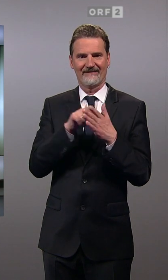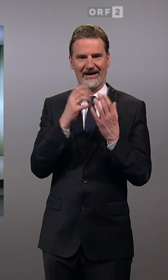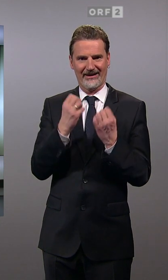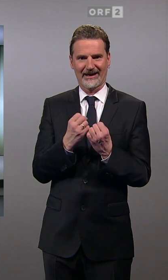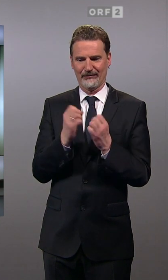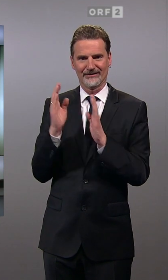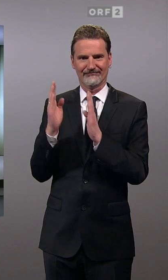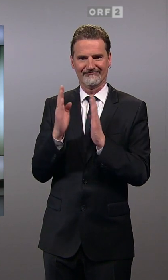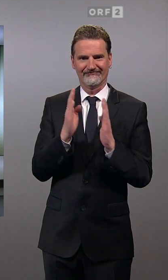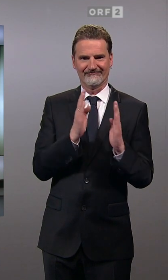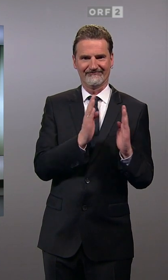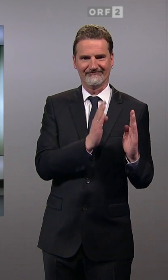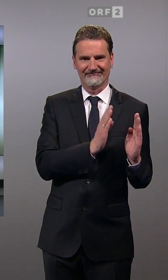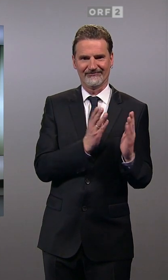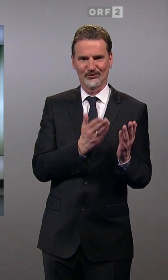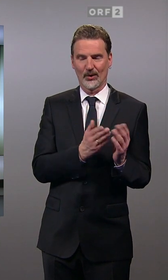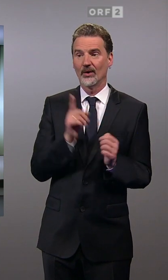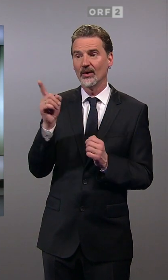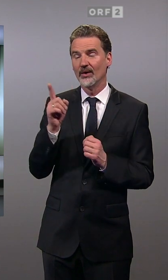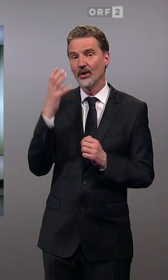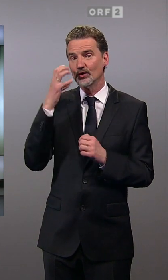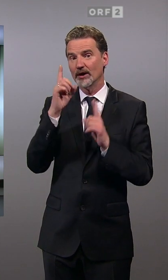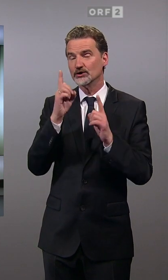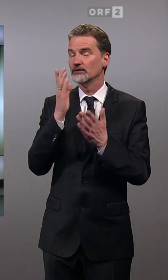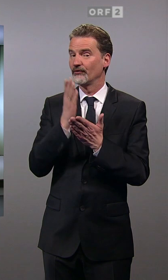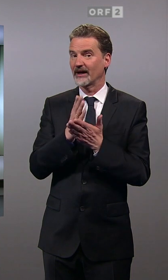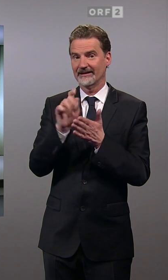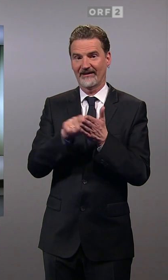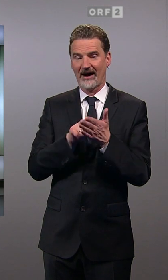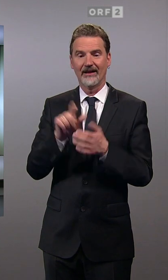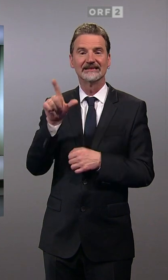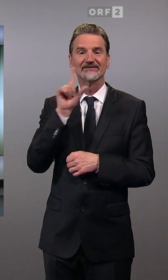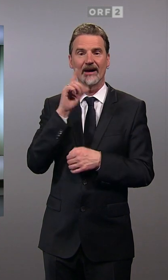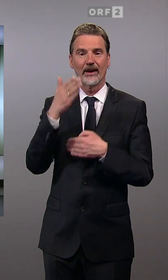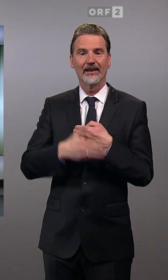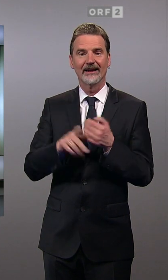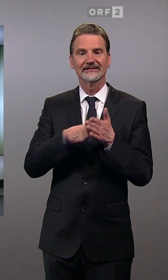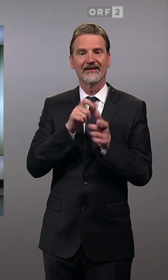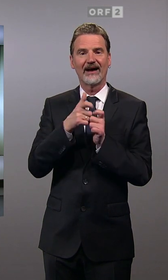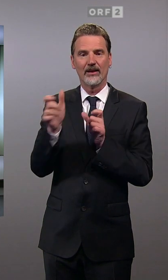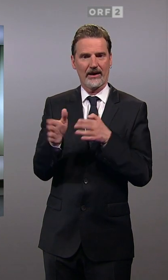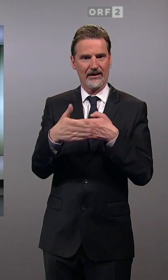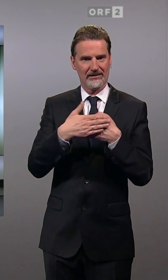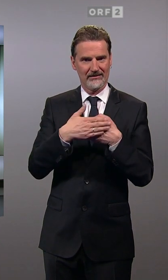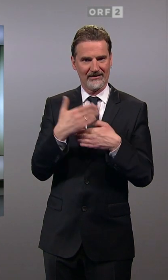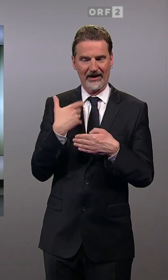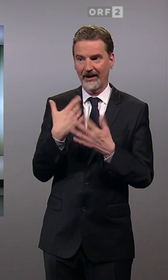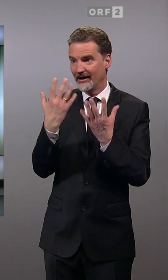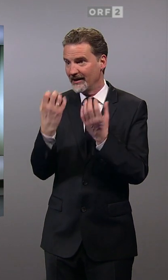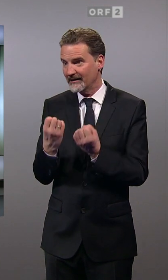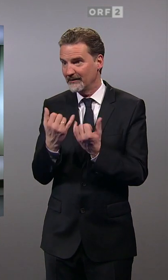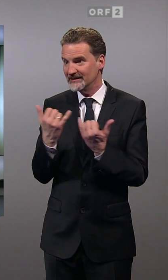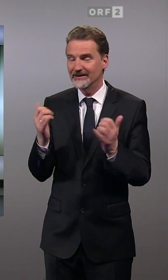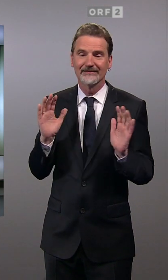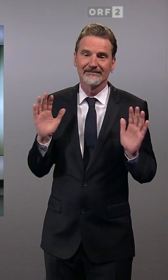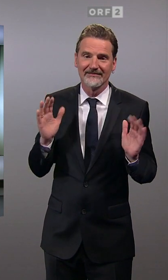In Königstetten haben die Menschen schon gewählt. Um 14 Uhr ist dort das letzte Wahllokal geschlossen worden. Und wie es ausgegangen ist, wissen wir, so wie bei